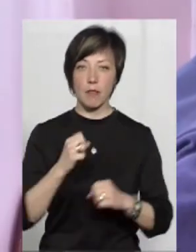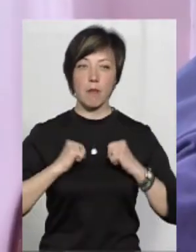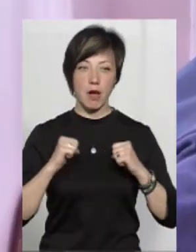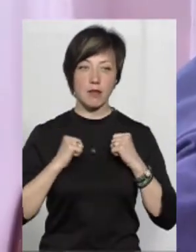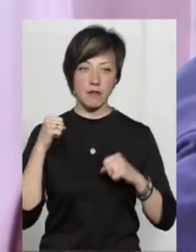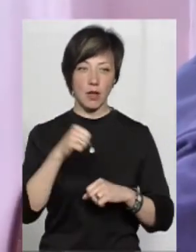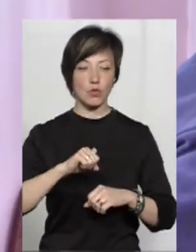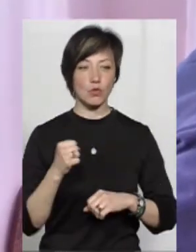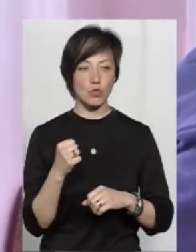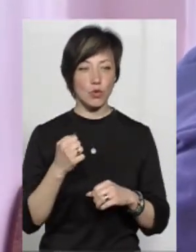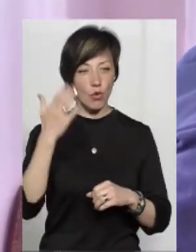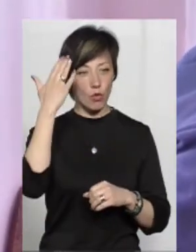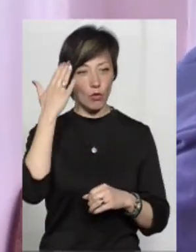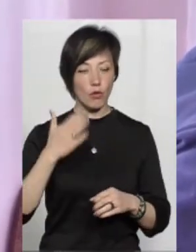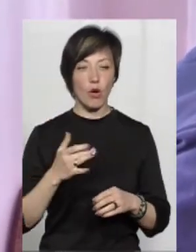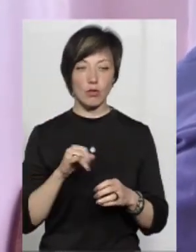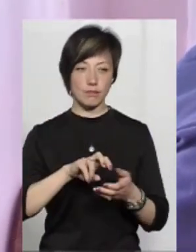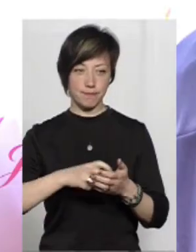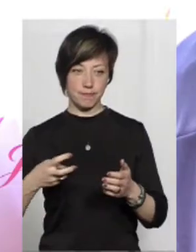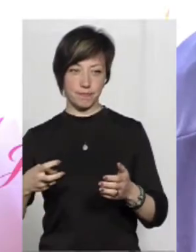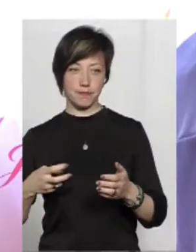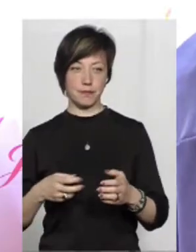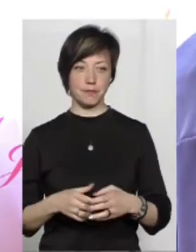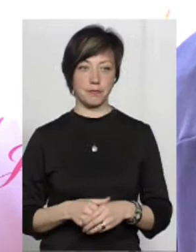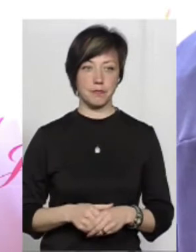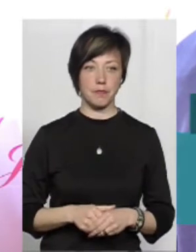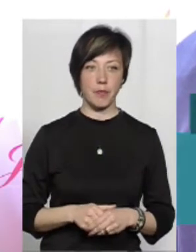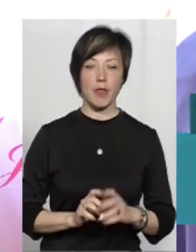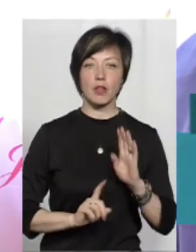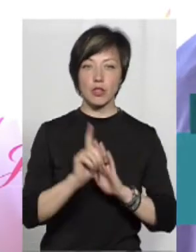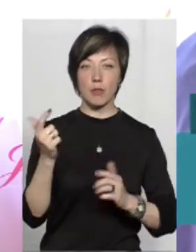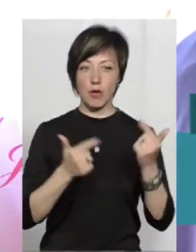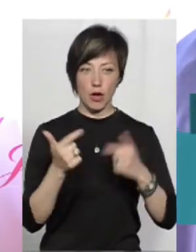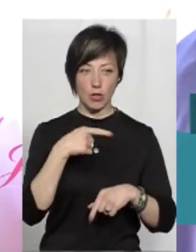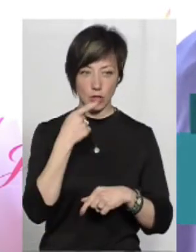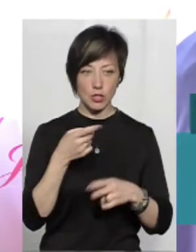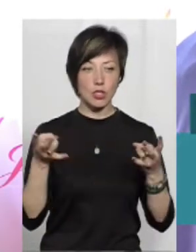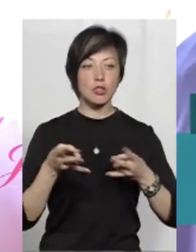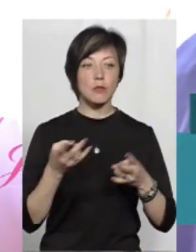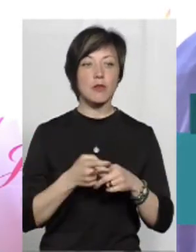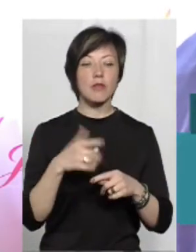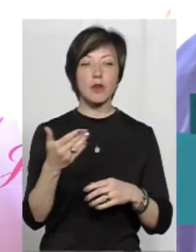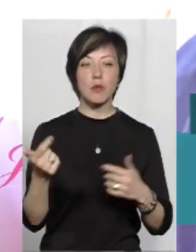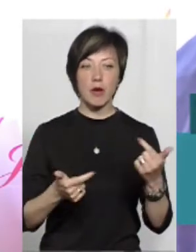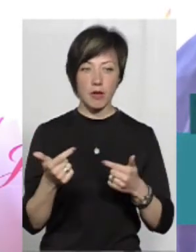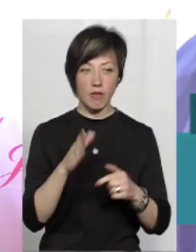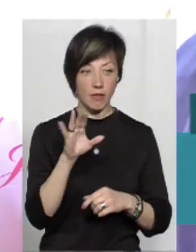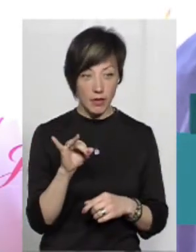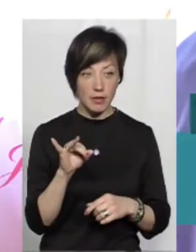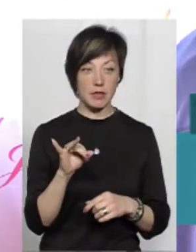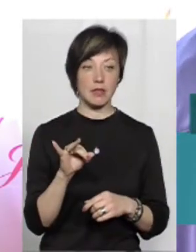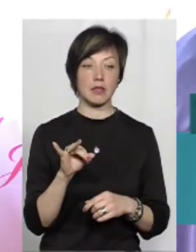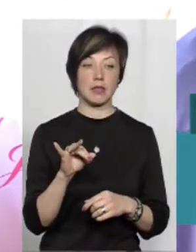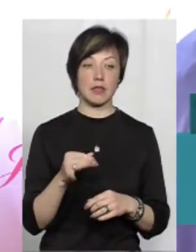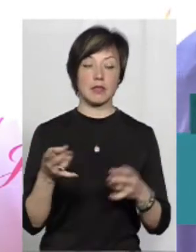вдарити товариша колоком у голову. Той ухилився. Він починає батюкатися, я кажу, кажу, зачем ви батюкаєтеся, да ви кажу, зачем ви